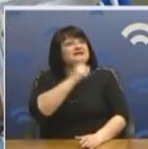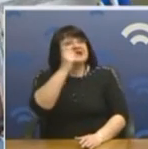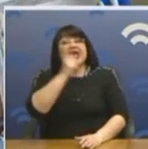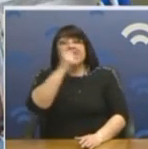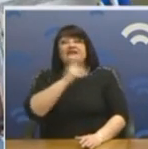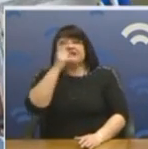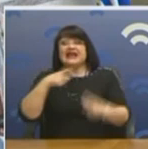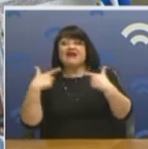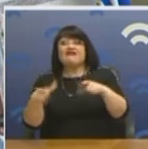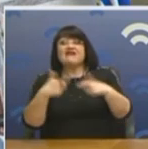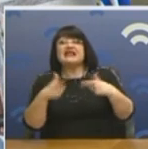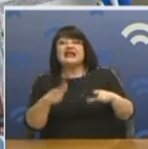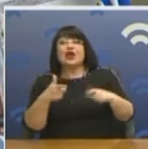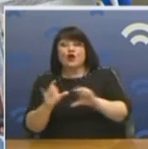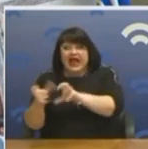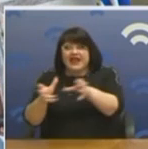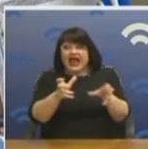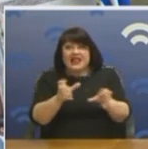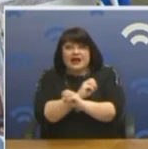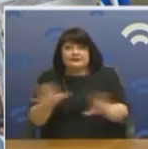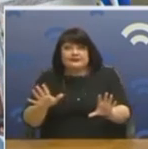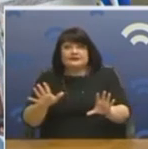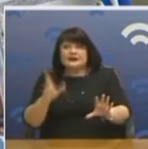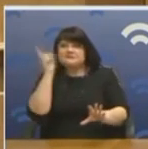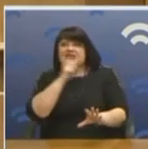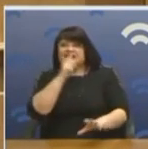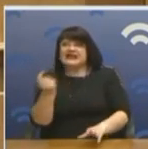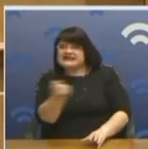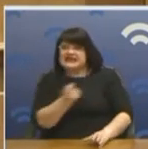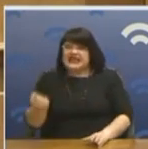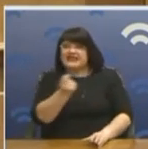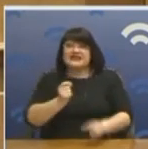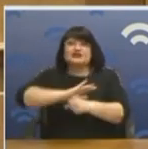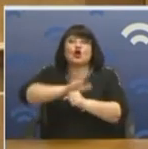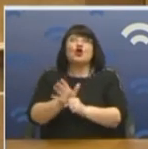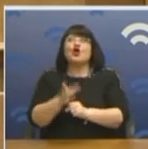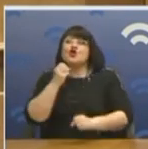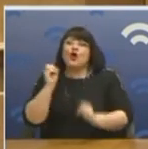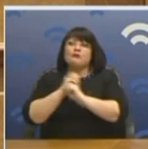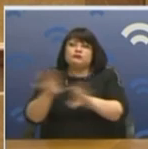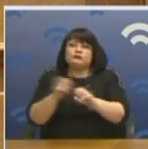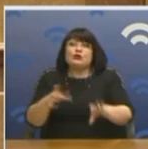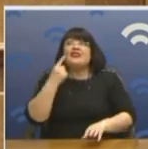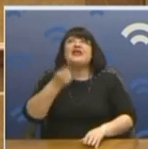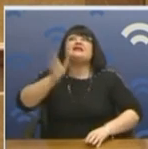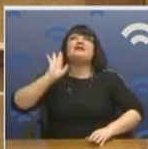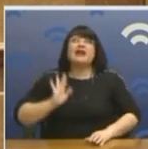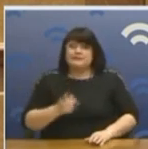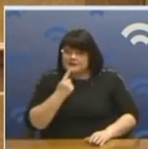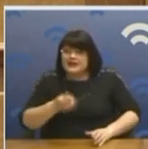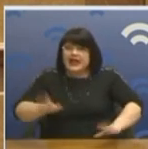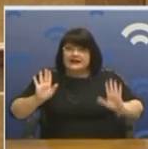καναλιών δεν τα βλέπουνε. Τις αλλοιωμένες ειδήσεις και τον κορονοφόβο που καλλιεργούνται δεν το βλέπουν το σιρού. Δεν βλέπει τίποτα.